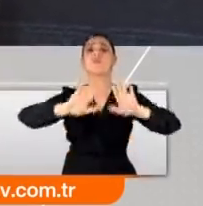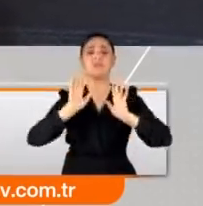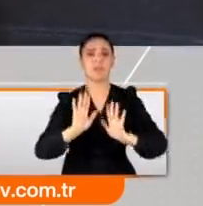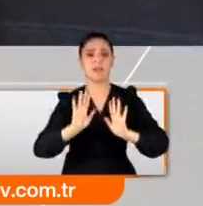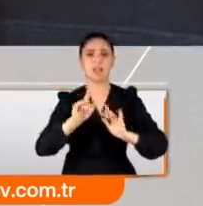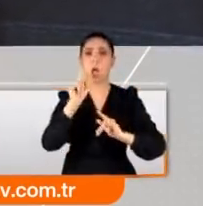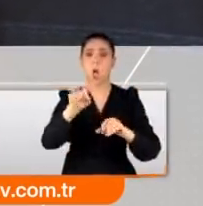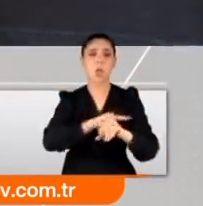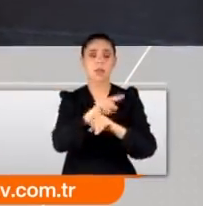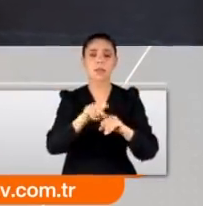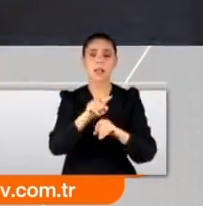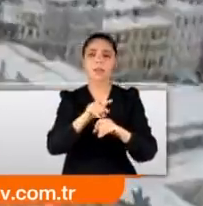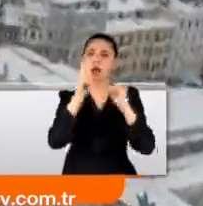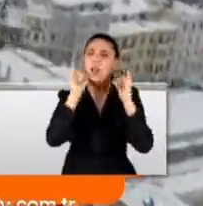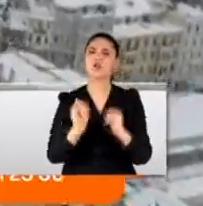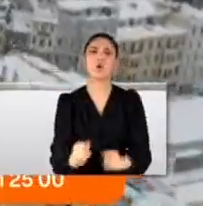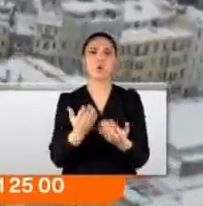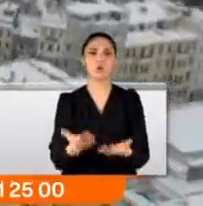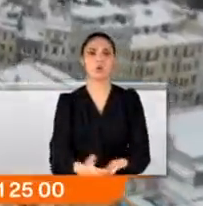yok yani. Yani o zamanlar rezalet yani.